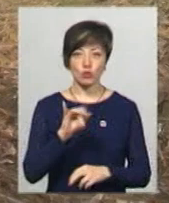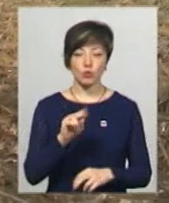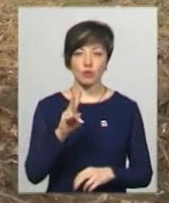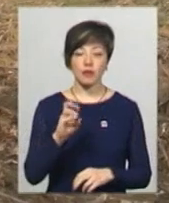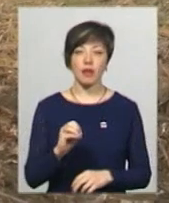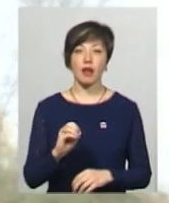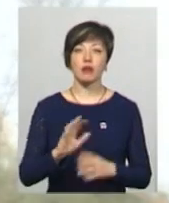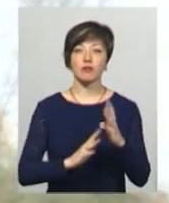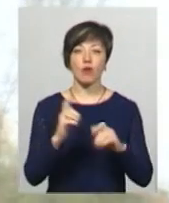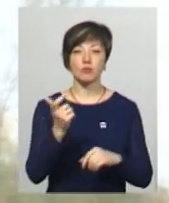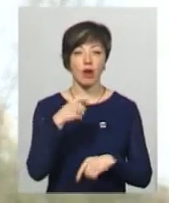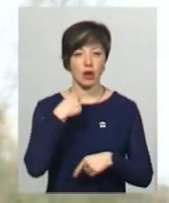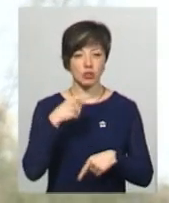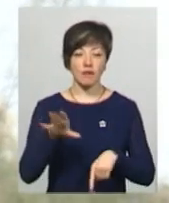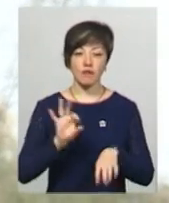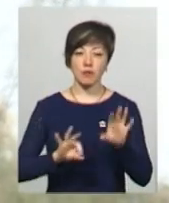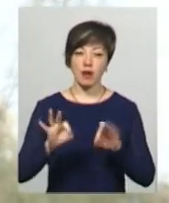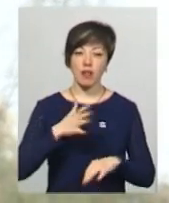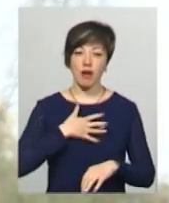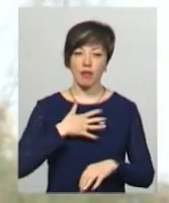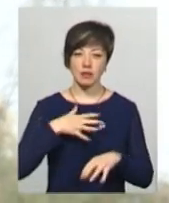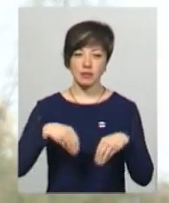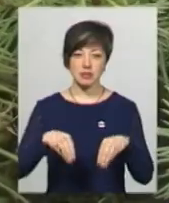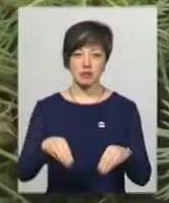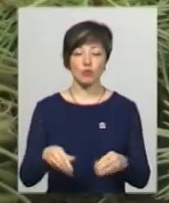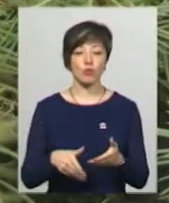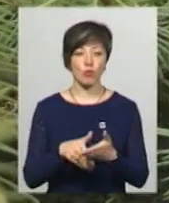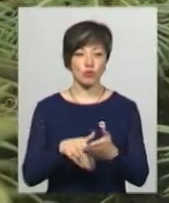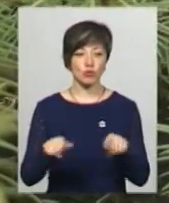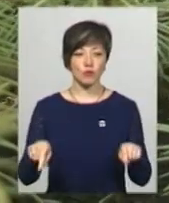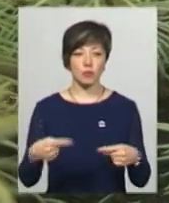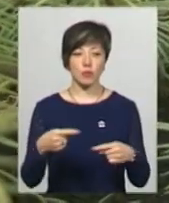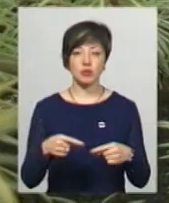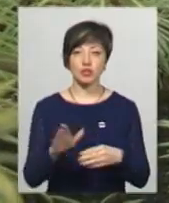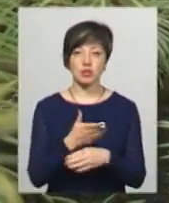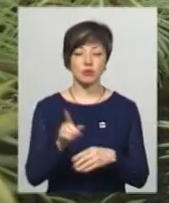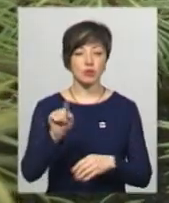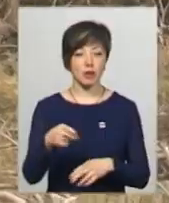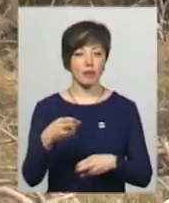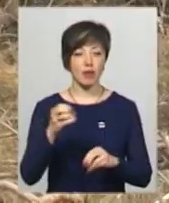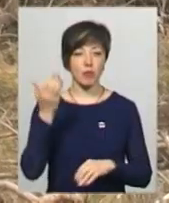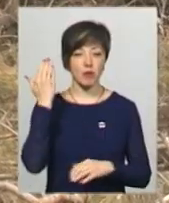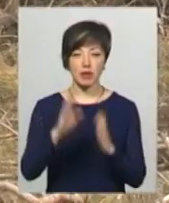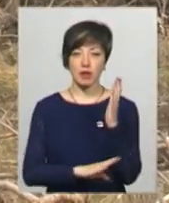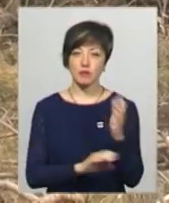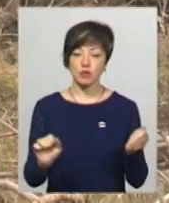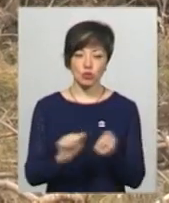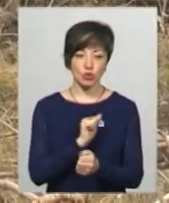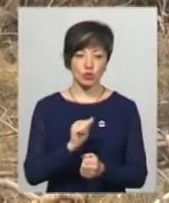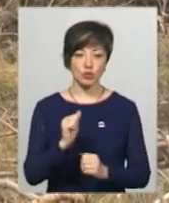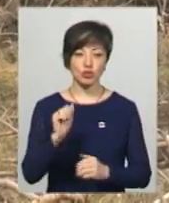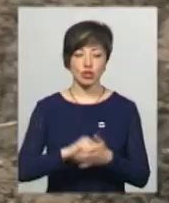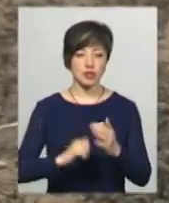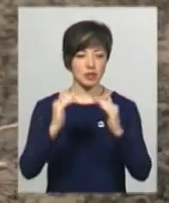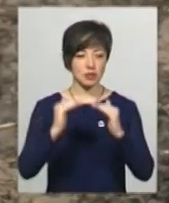господарство Віталій Гаврилюк каже, вибирали канадські сієнці. Вони допоможуть відновити лісову частину та, де попередні дерева засохли через знижений